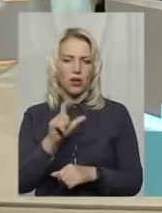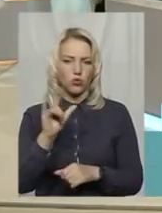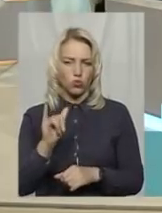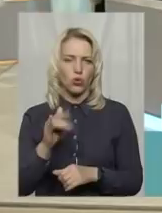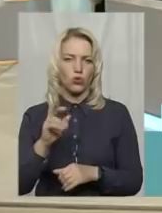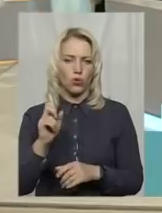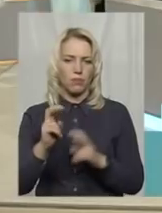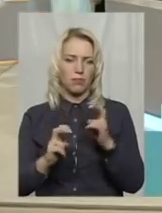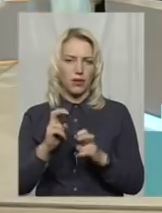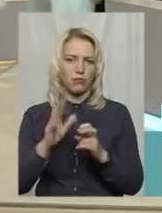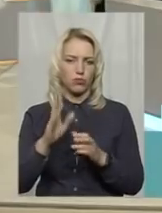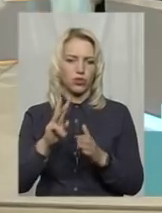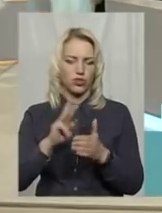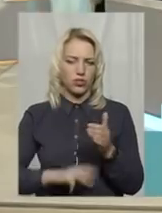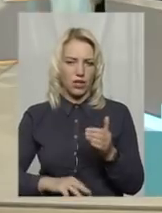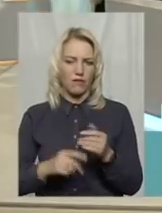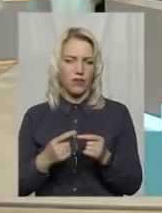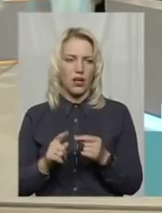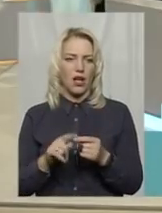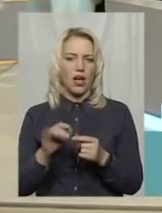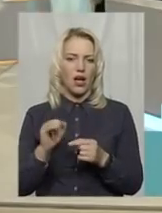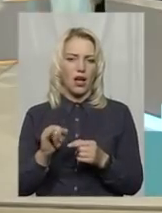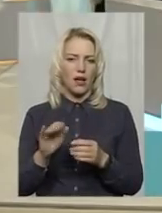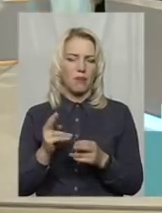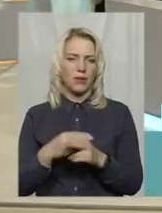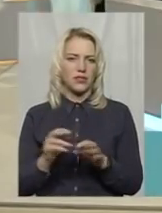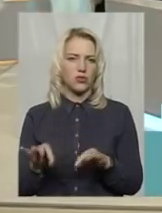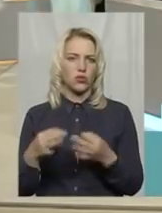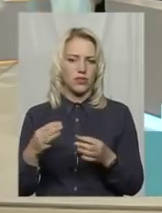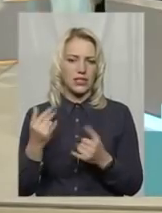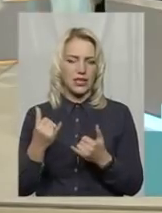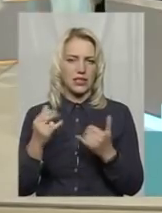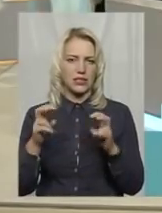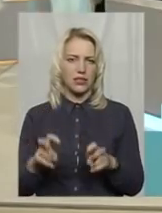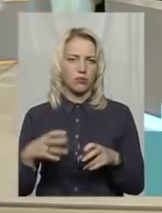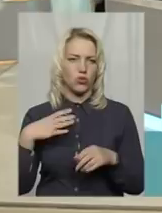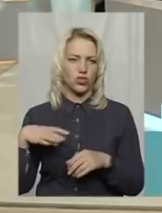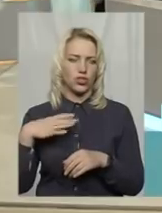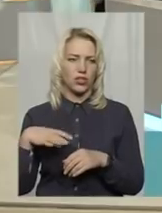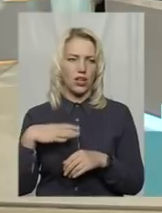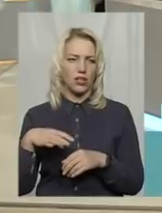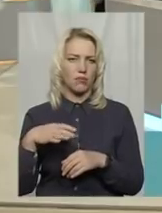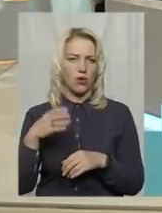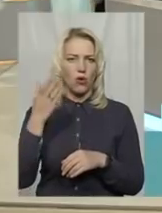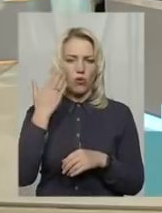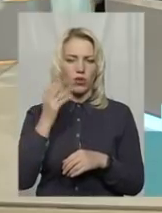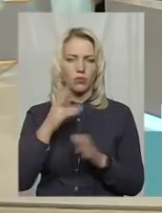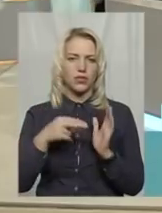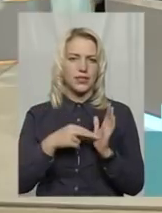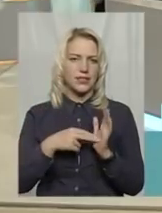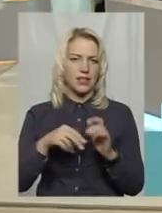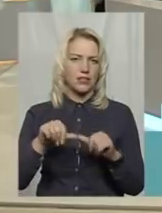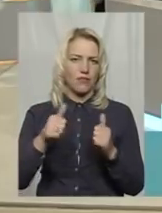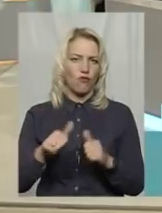а з очіки не дозволів, і от зараз сидимо, чекаємо, коли ціну сформує корід.